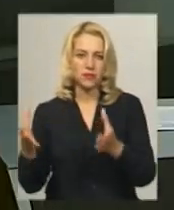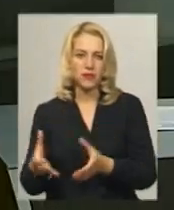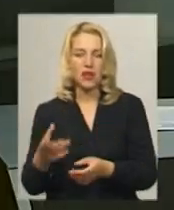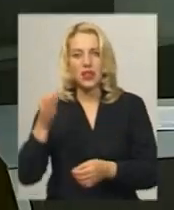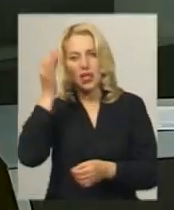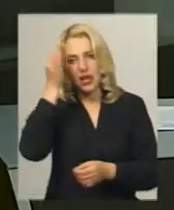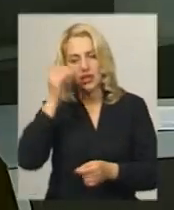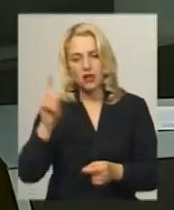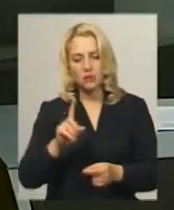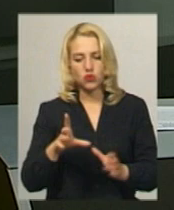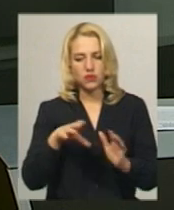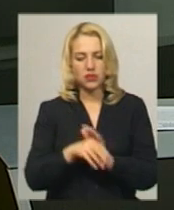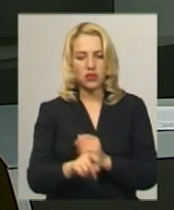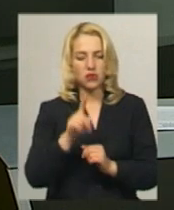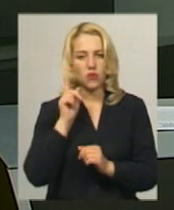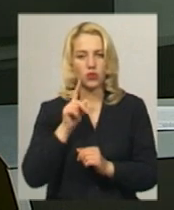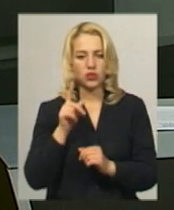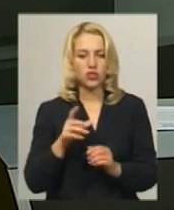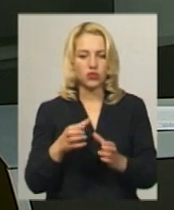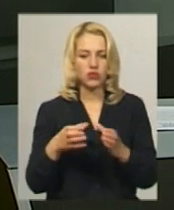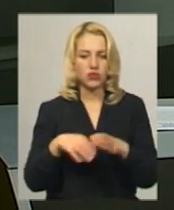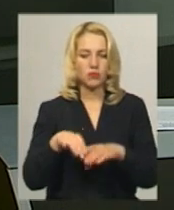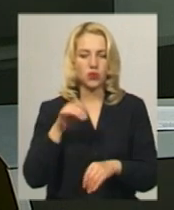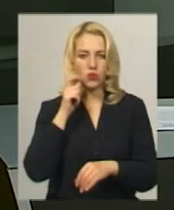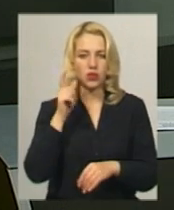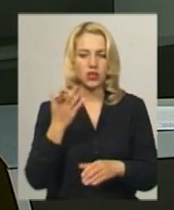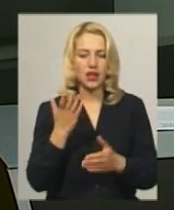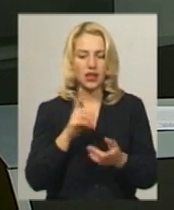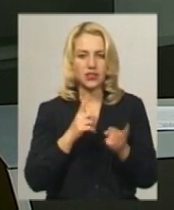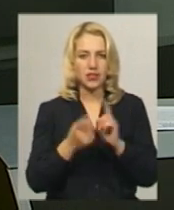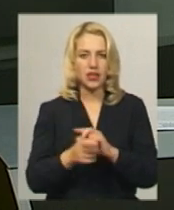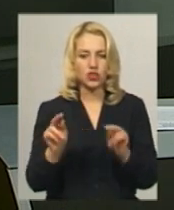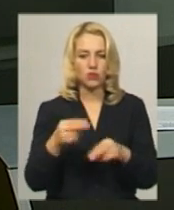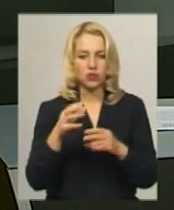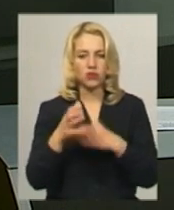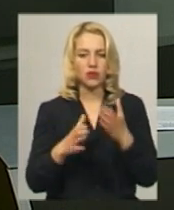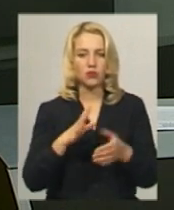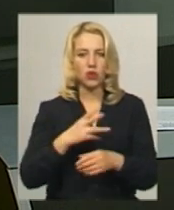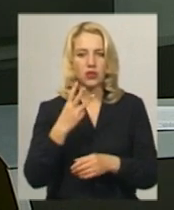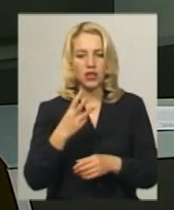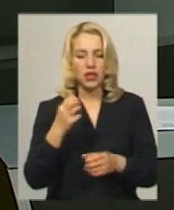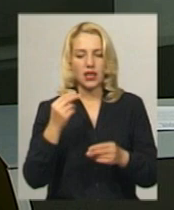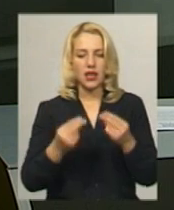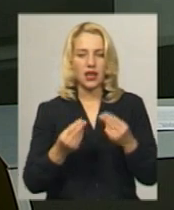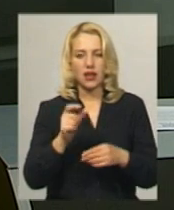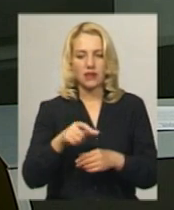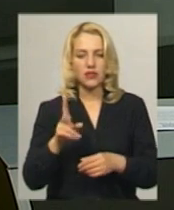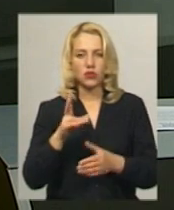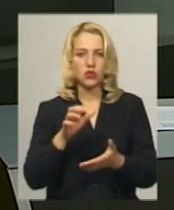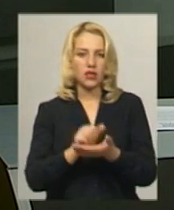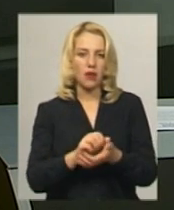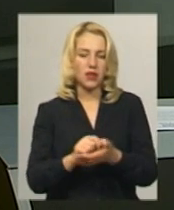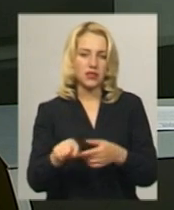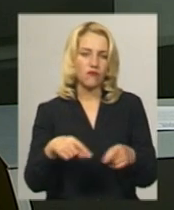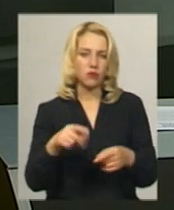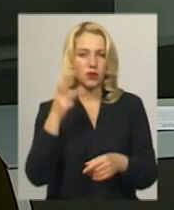Нагадаємо, в складі молодіжної збірної України, яка стала чемпіонкою світу, було три гравці, які починали займатися футболом у Хмельницькій